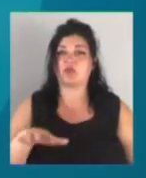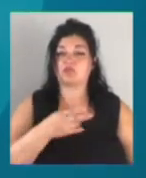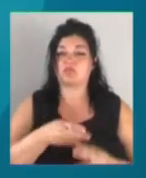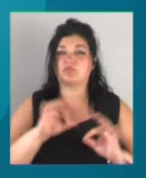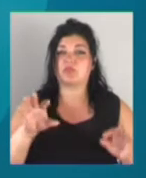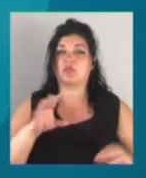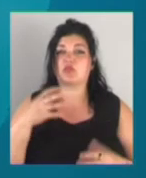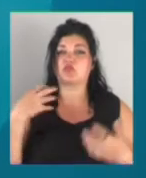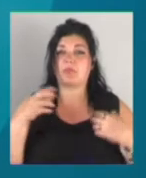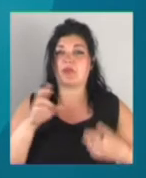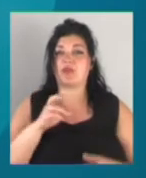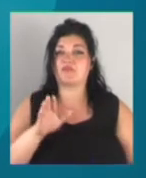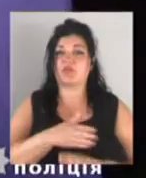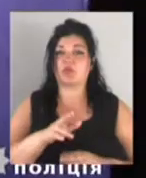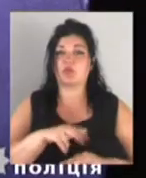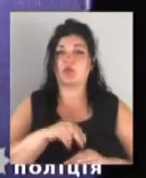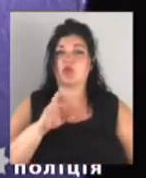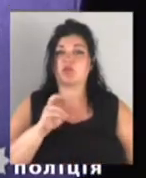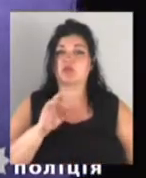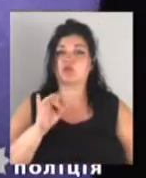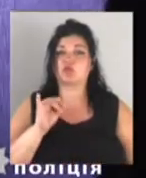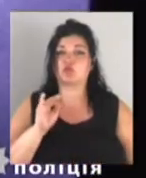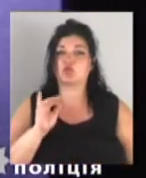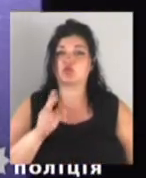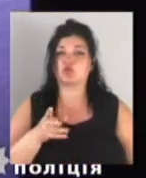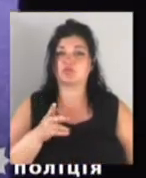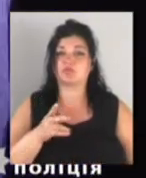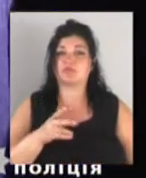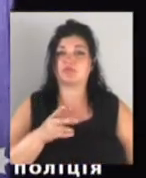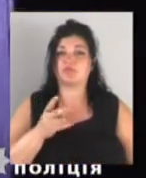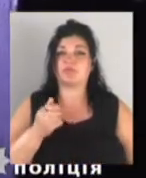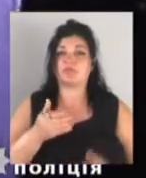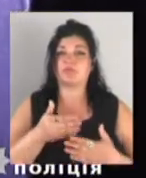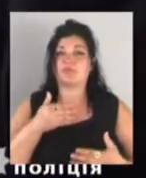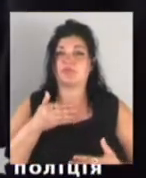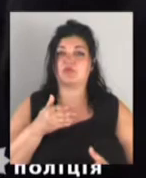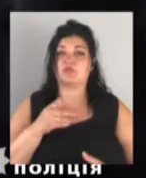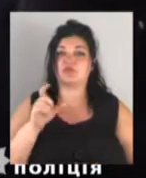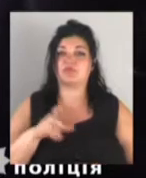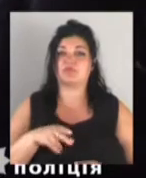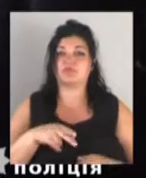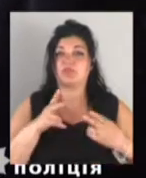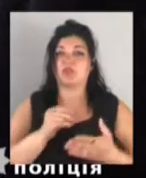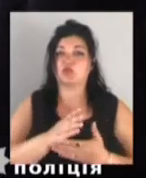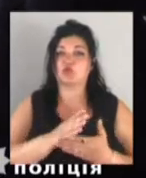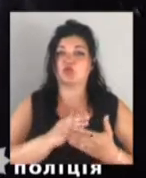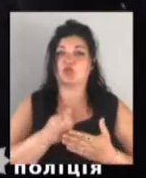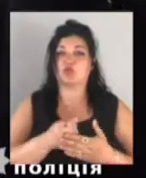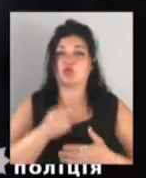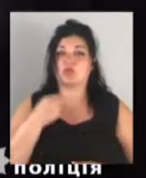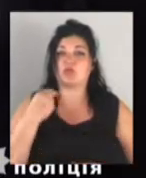Біляєвського відділу поліції Олександр Суржик. За версією слідчих, напередодні злочину чоловік приїхав на службу до храму.